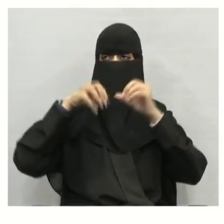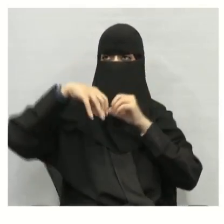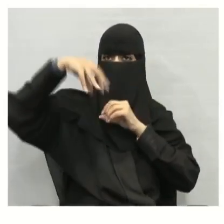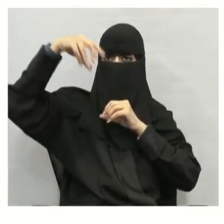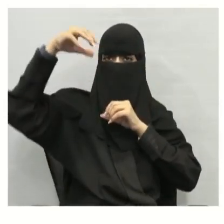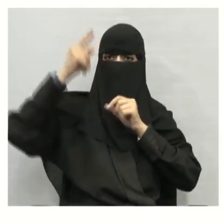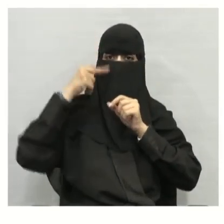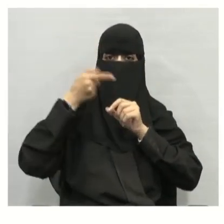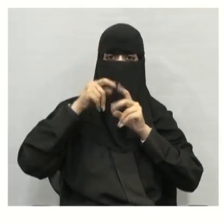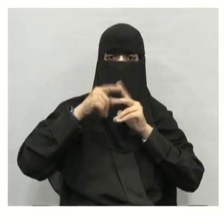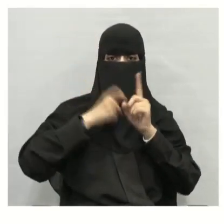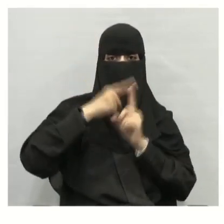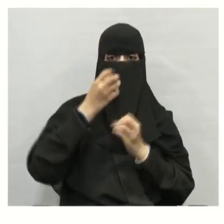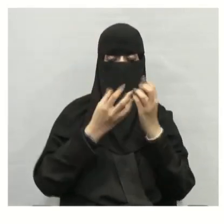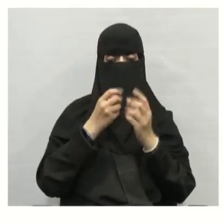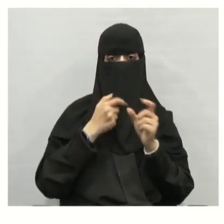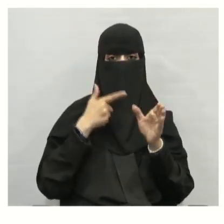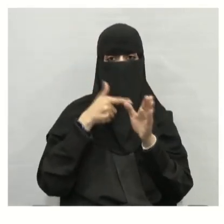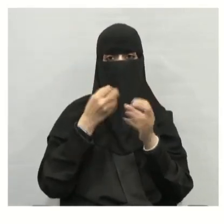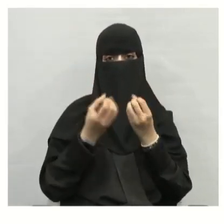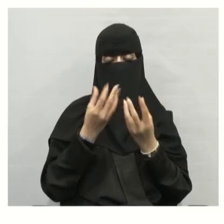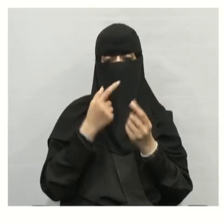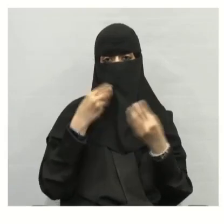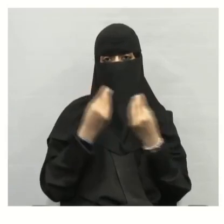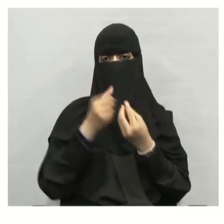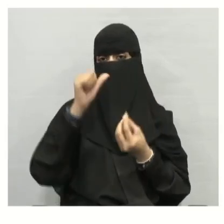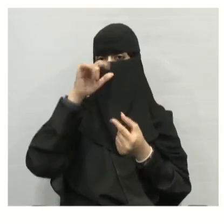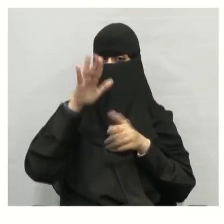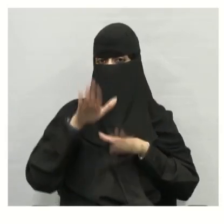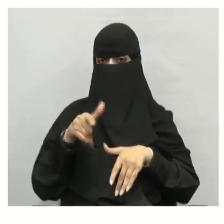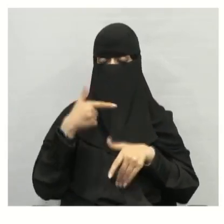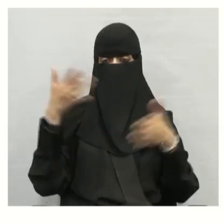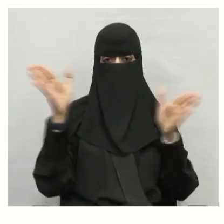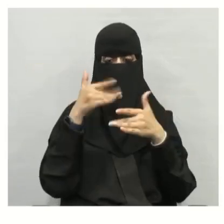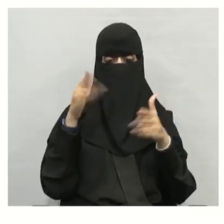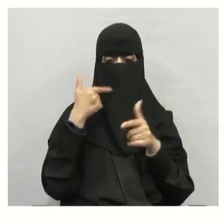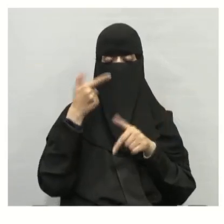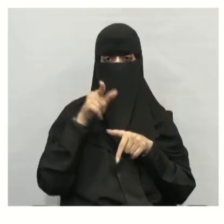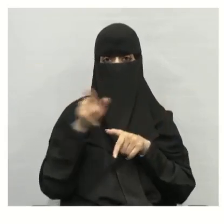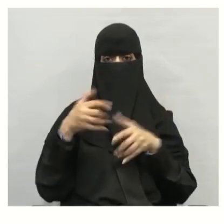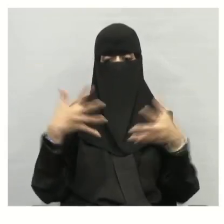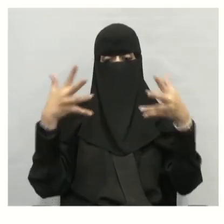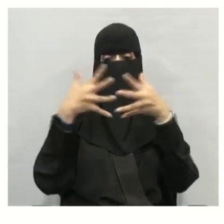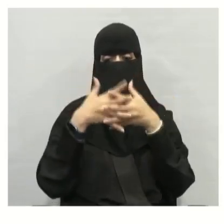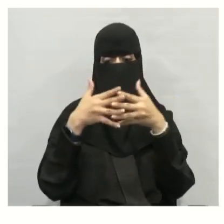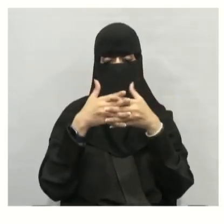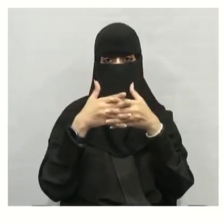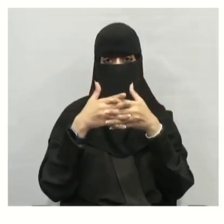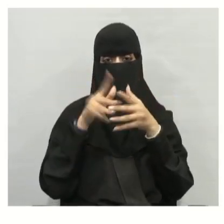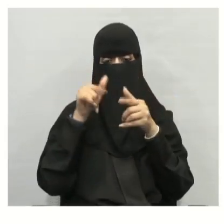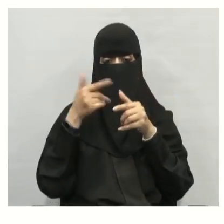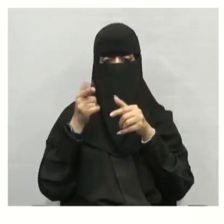الناتجة عن حرق الوقود مع الماء الموجود في الهواء إذن هو اختلاط الغازات